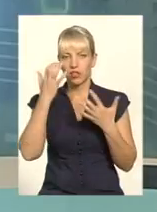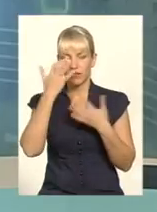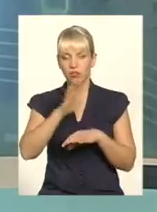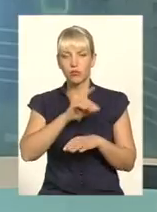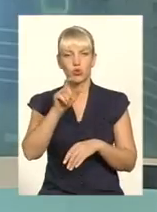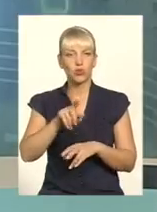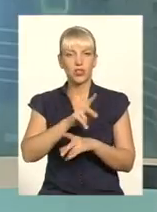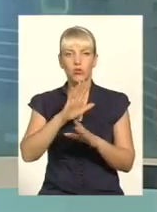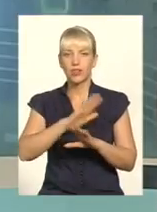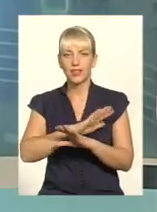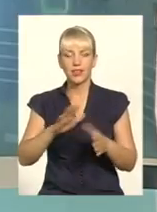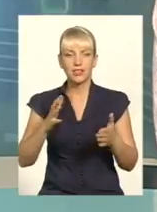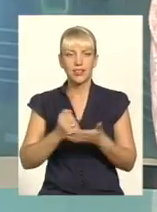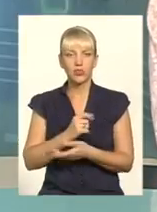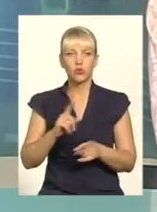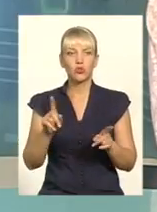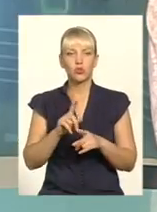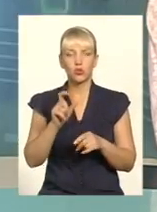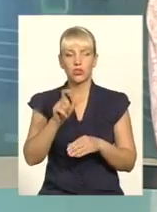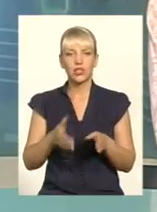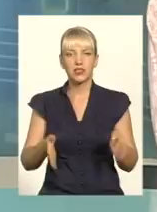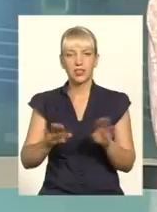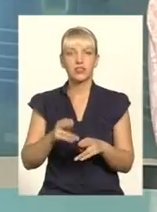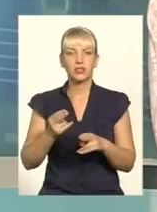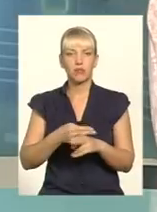знайдуть, що вона залишиться безкарною.